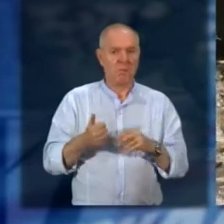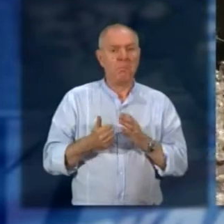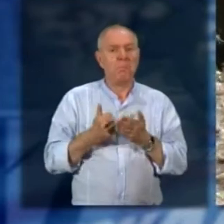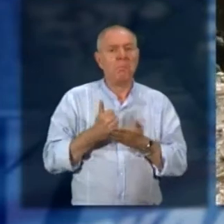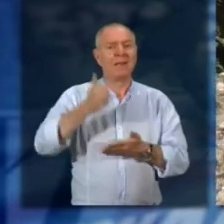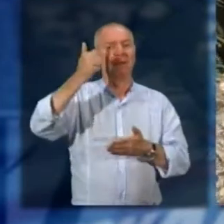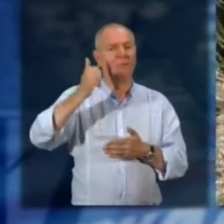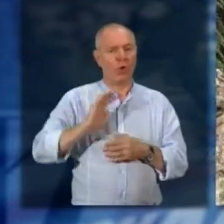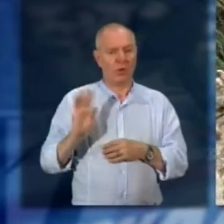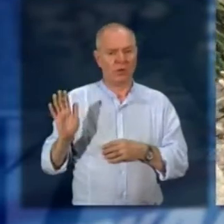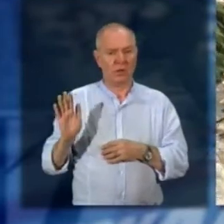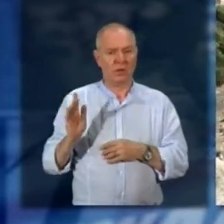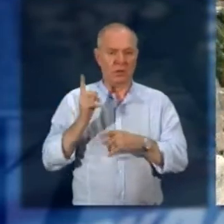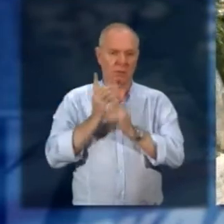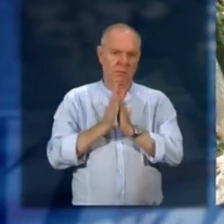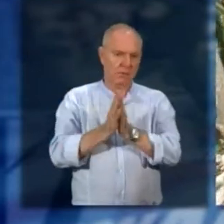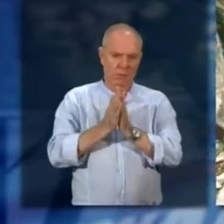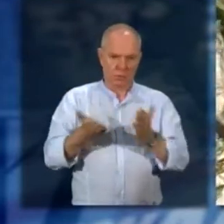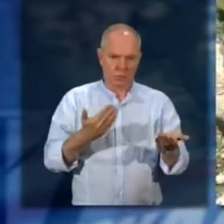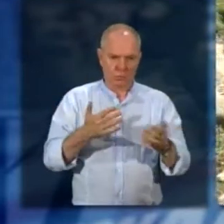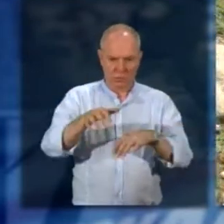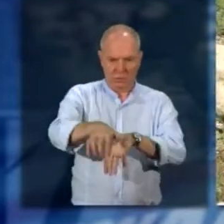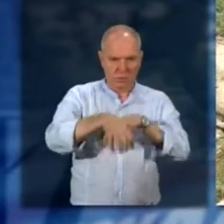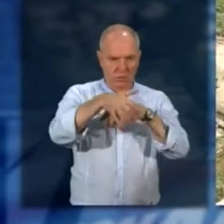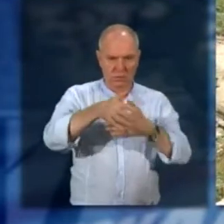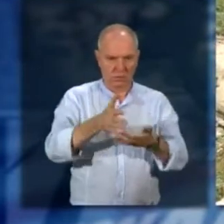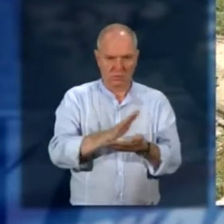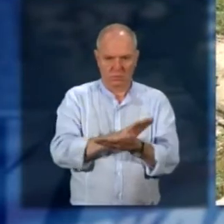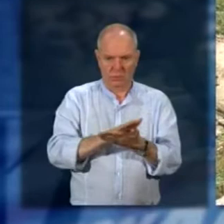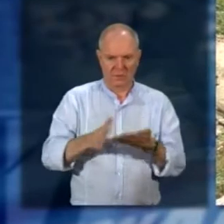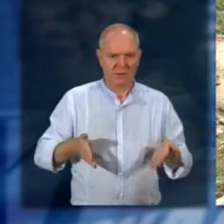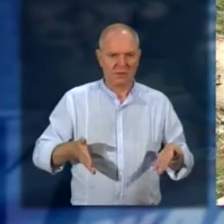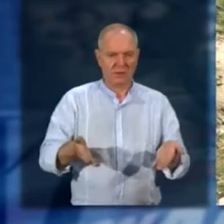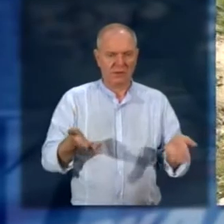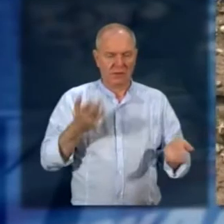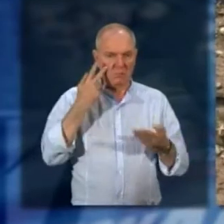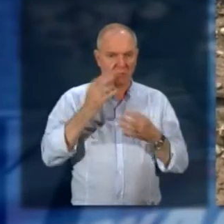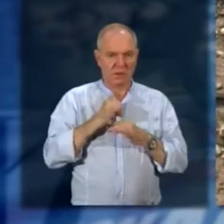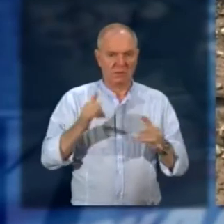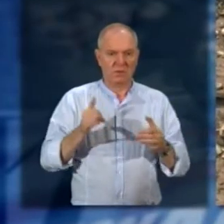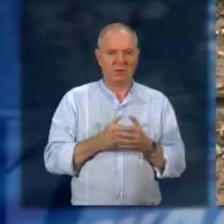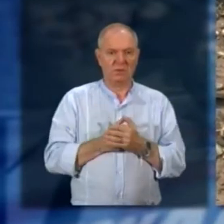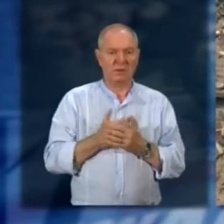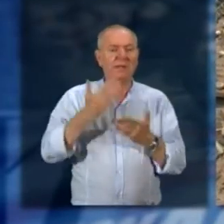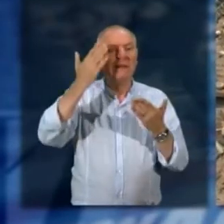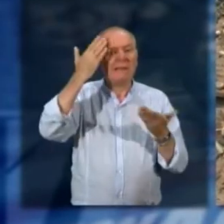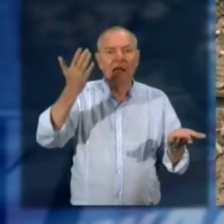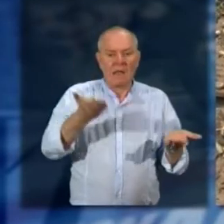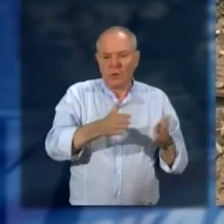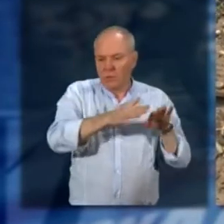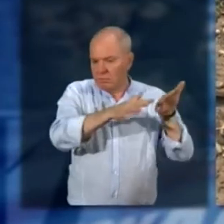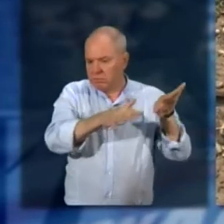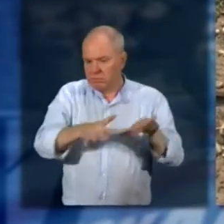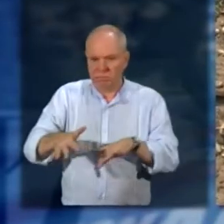gentilmente se possono intervenire al più presto per sistemarmi questo, chiamiamolo danno, perché comunque